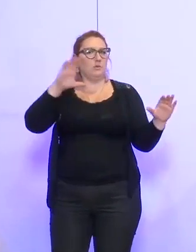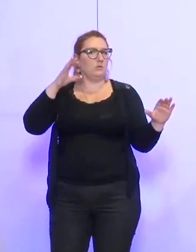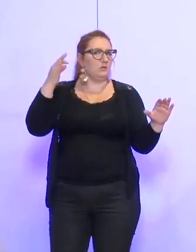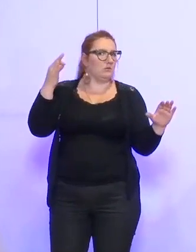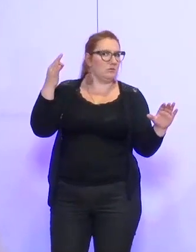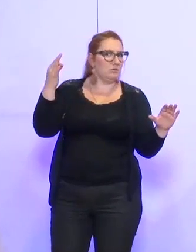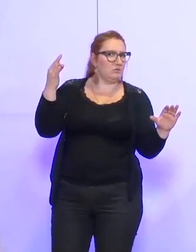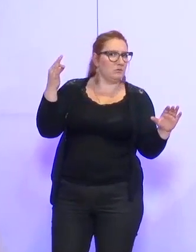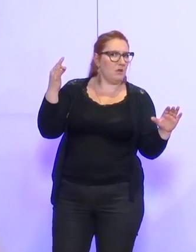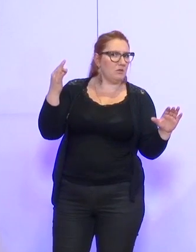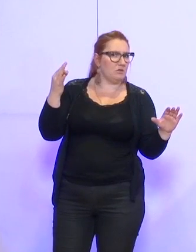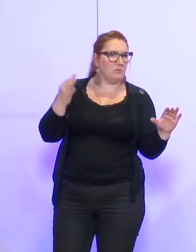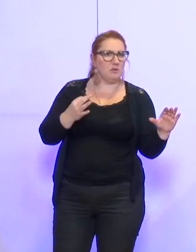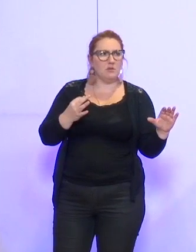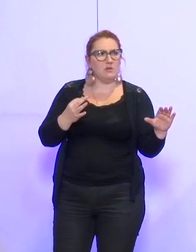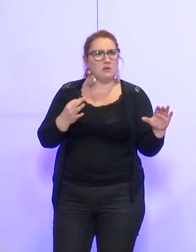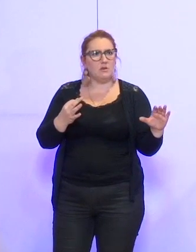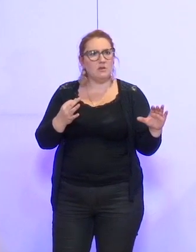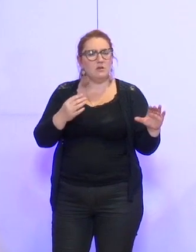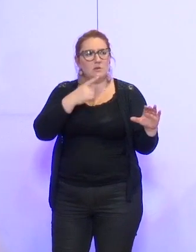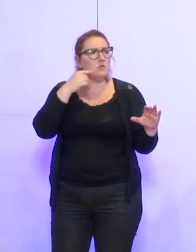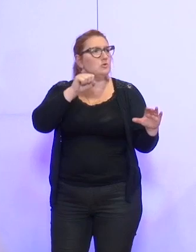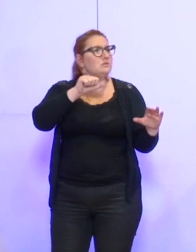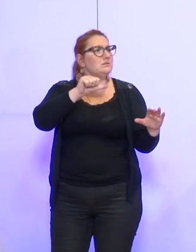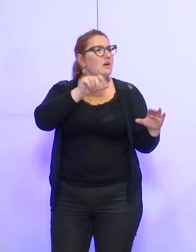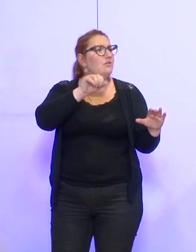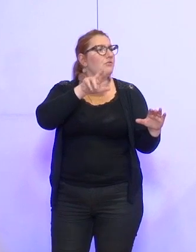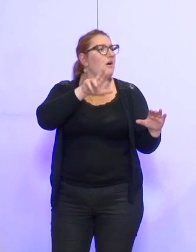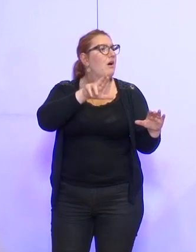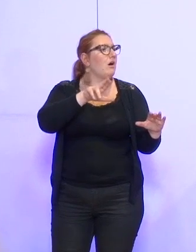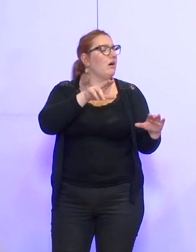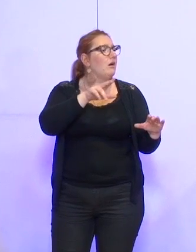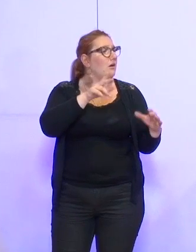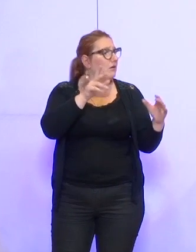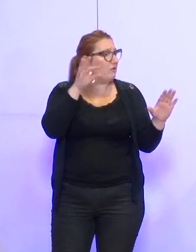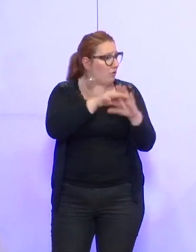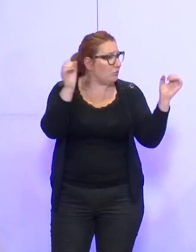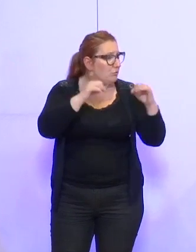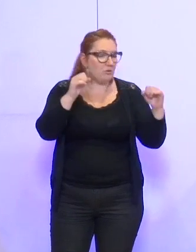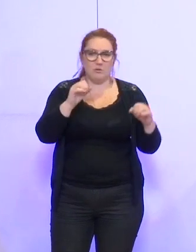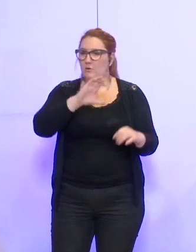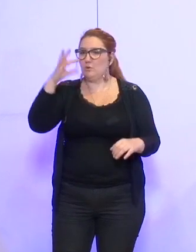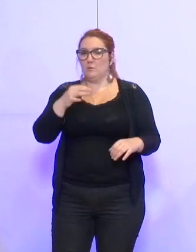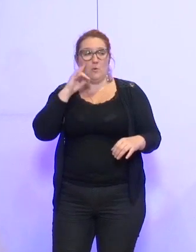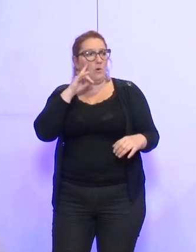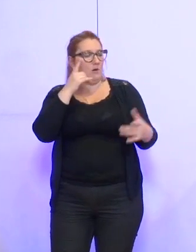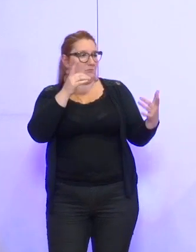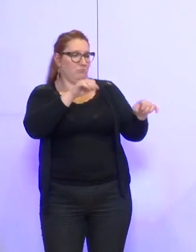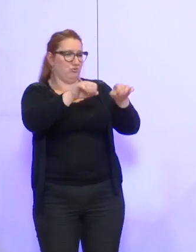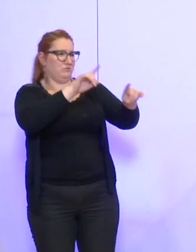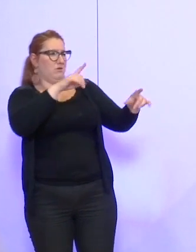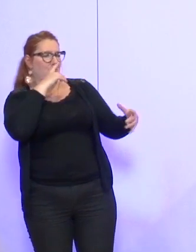Unanimité ? Monsieur Safar, vous vote pour ? Unanimité. Non, parce que là, je ne voyais pas de mouvement.